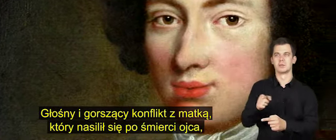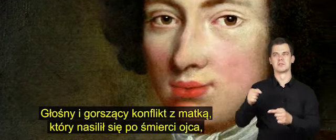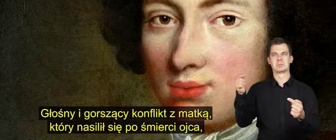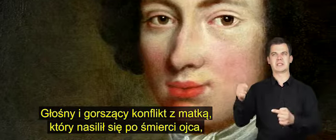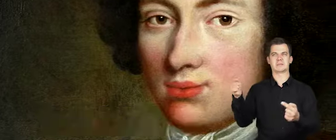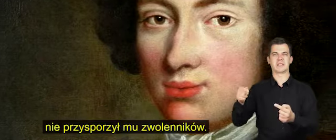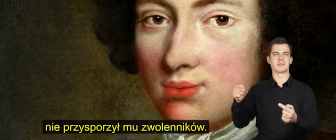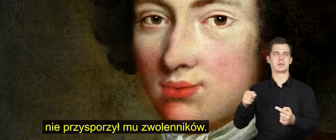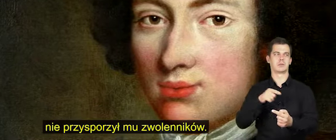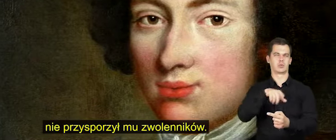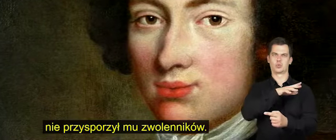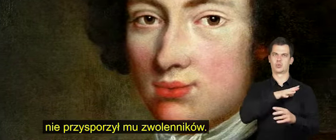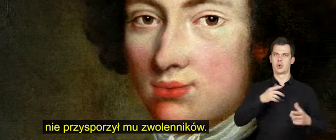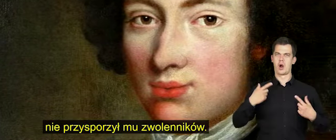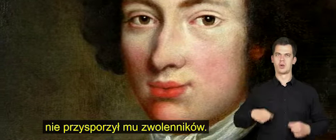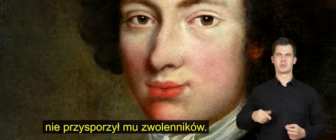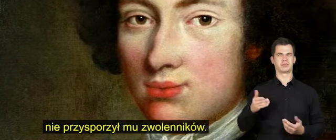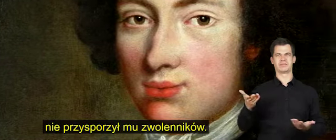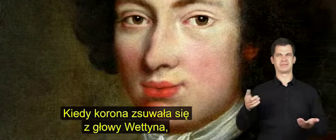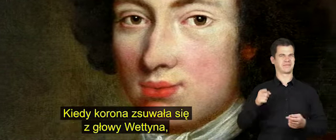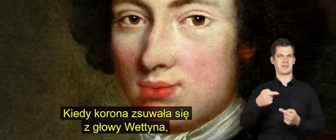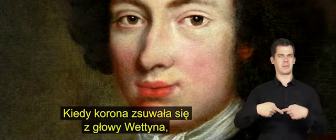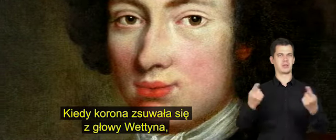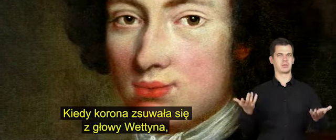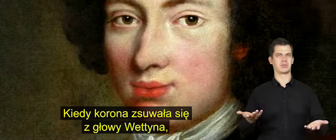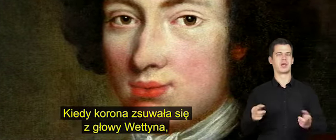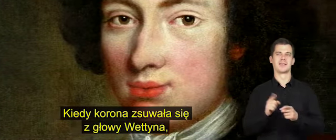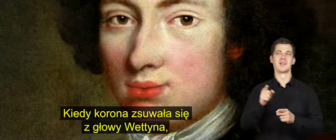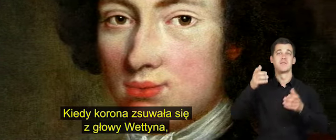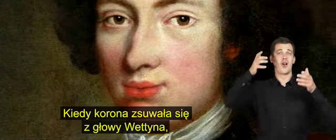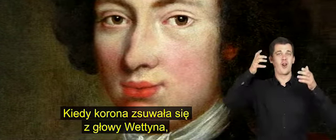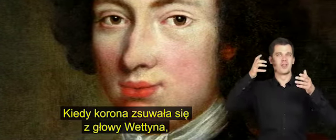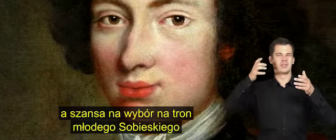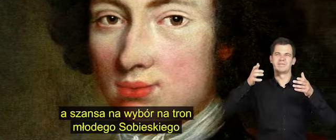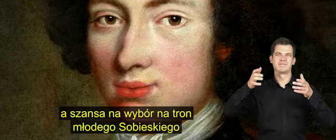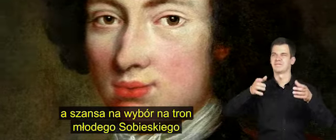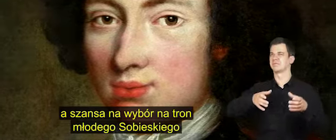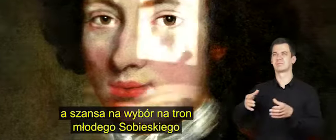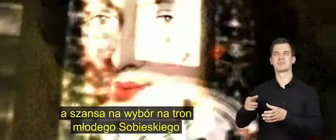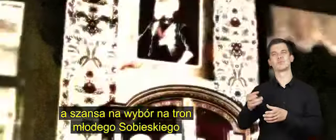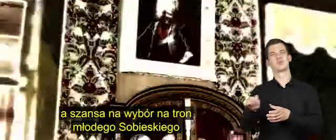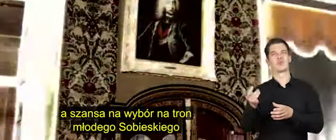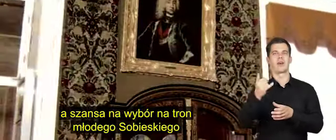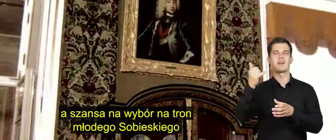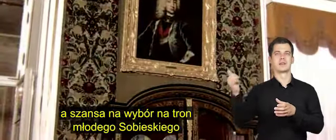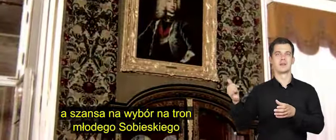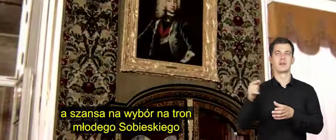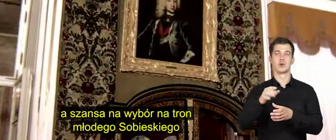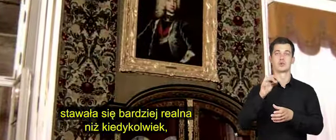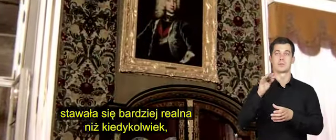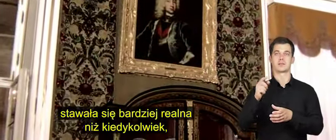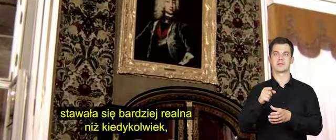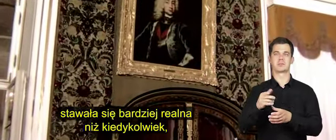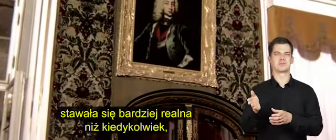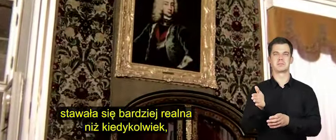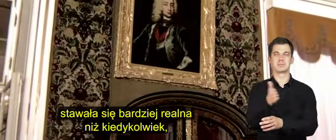po śmierci ojca, nie przysporzył mu zwolenników. Kiedy korona zsuwała się z głowy wettyna, a szansa na wybór na tron młodego Sobieskiego